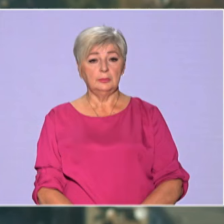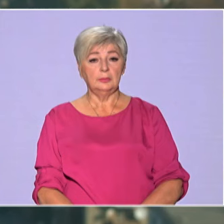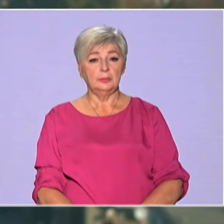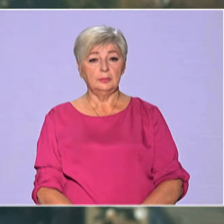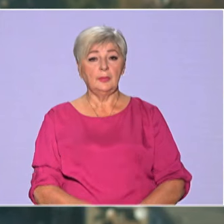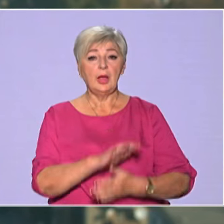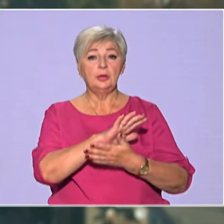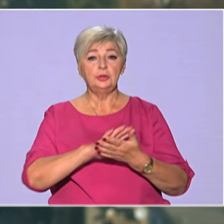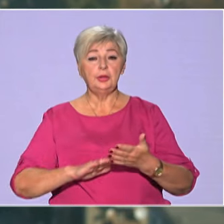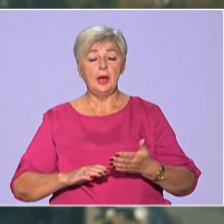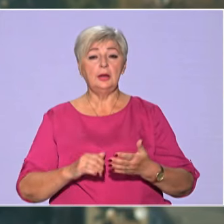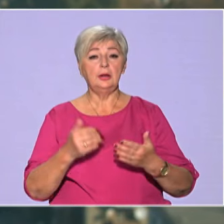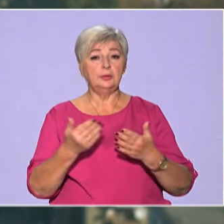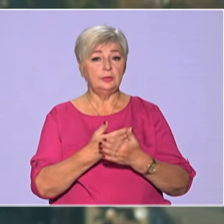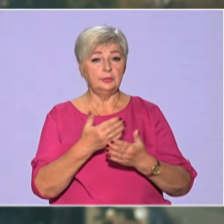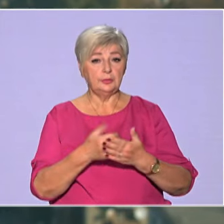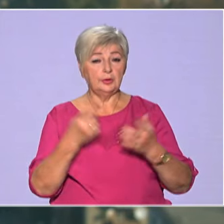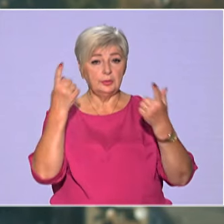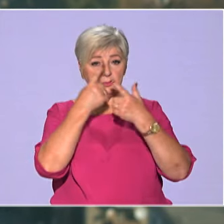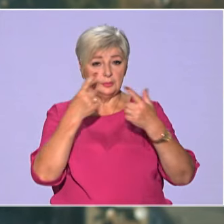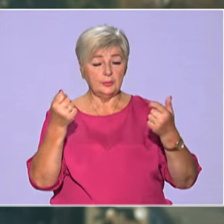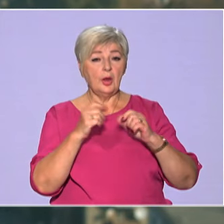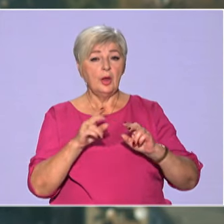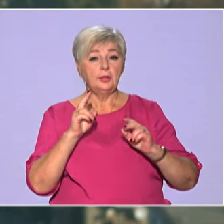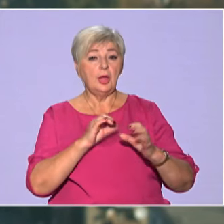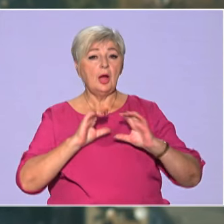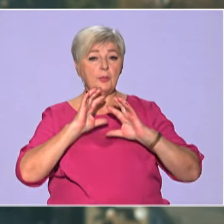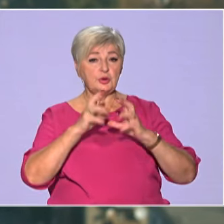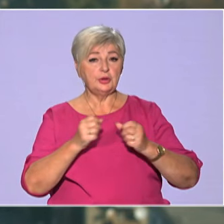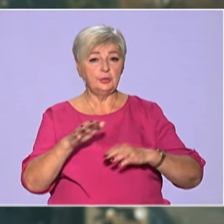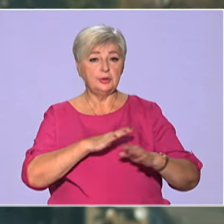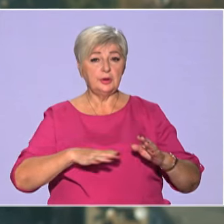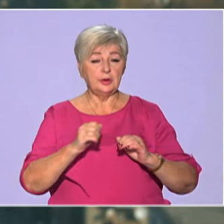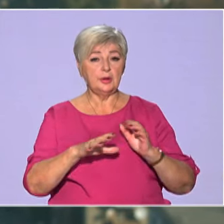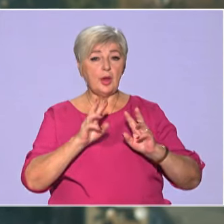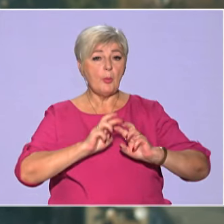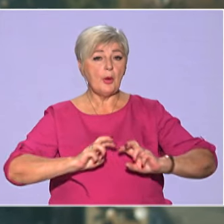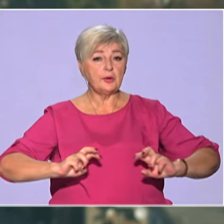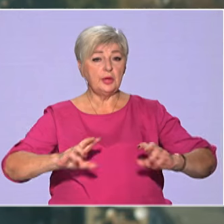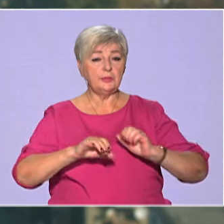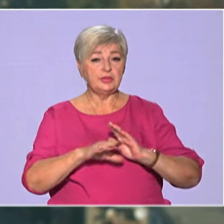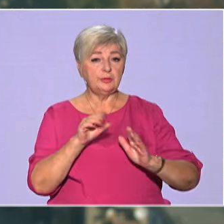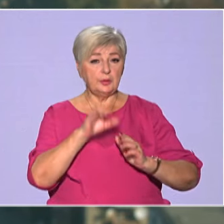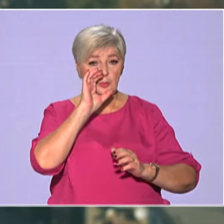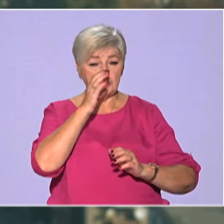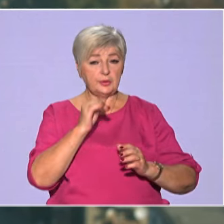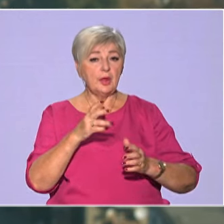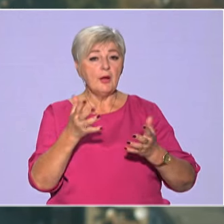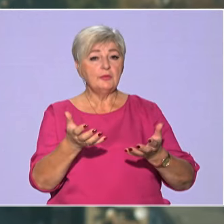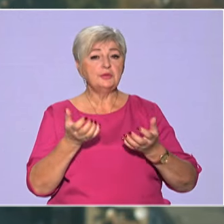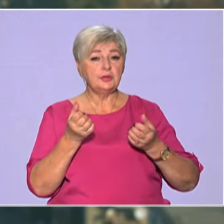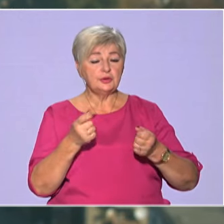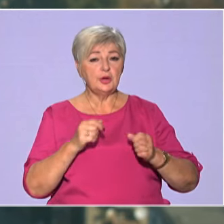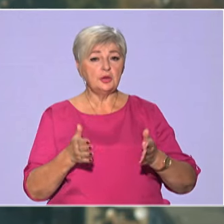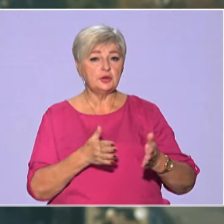Далі продовжуємо випуск інформацію на міжнародній арені. Парламентські вибори у Болгарії визначають шлях країни